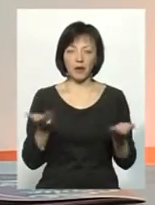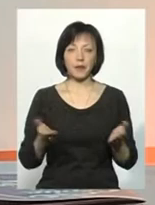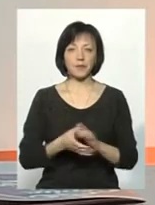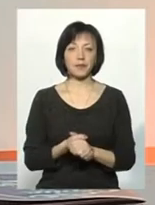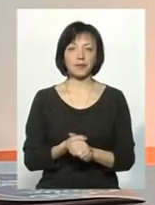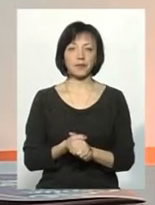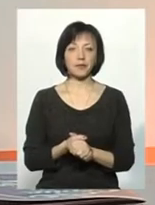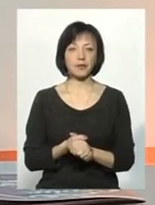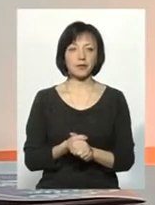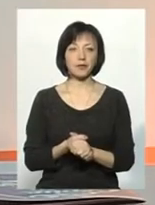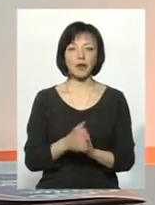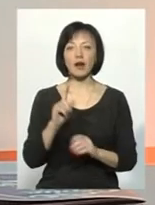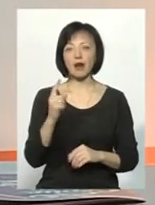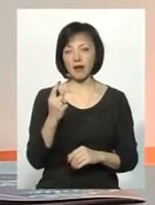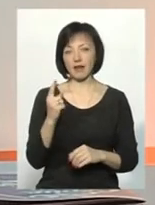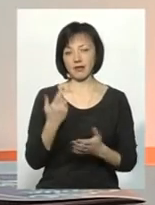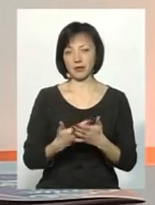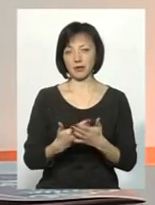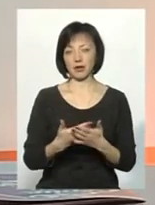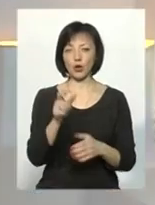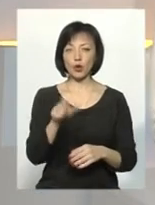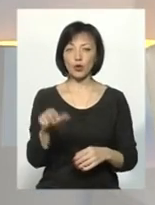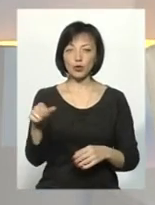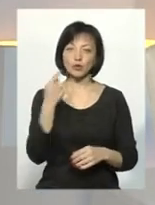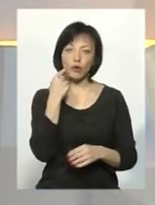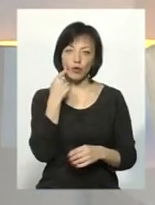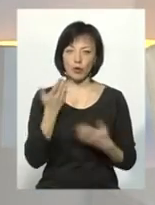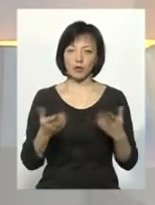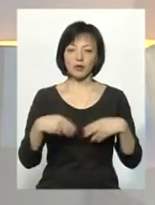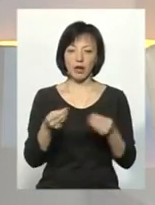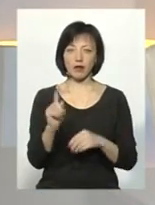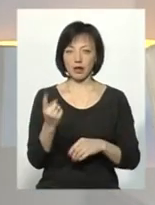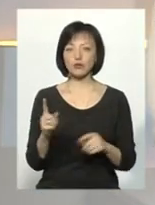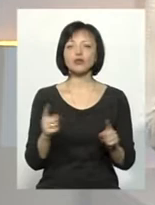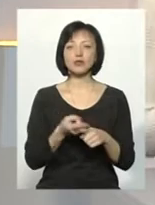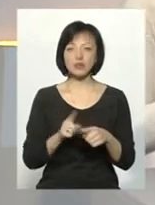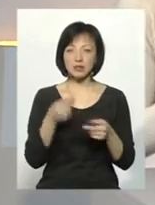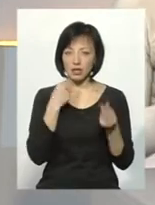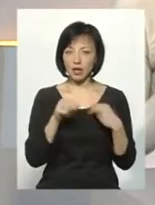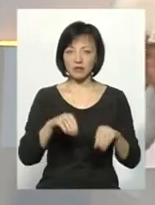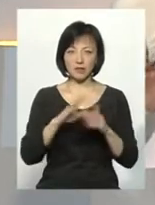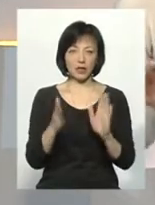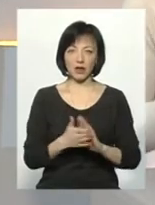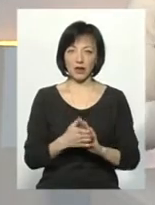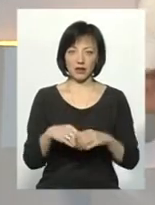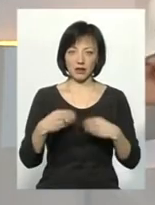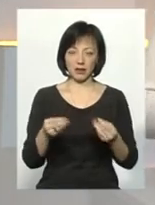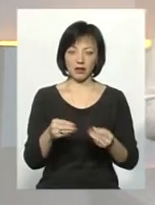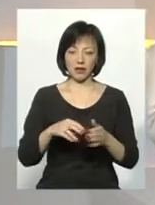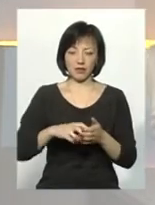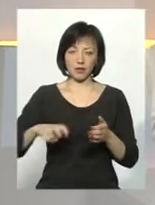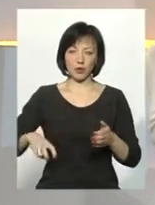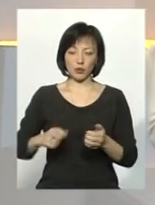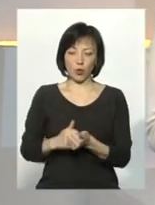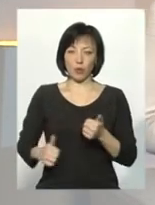гривня, наприклад, ну, от люди там, можливо, соромляться. Ну, дам я ту гривню, ну, що ж, це краще-краще я взагалі відійду,